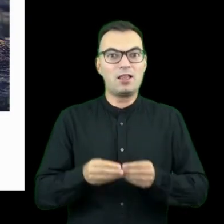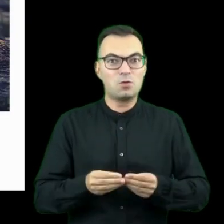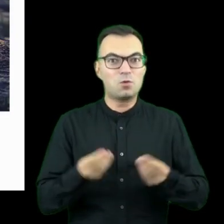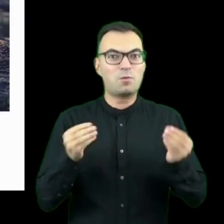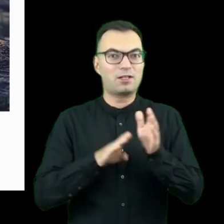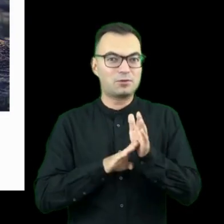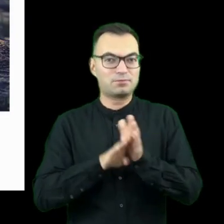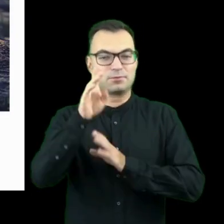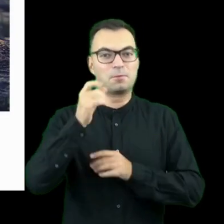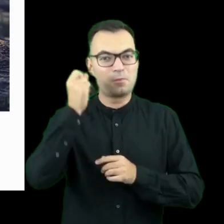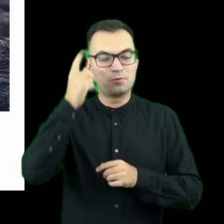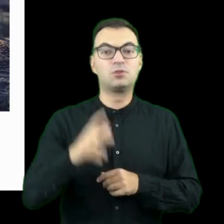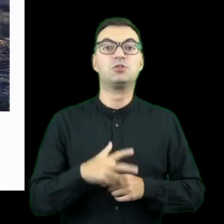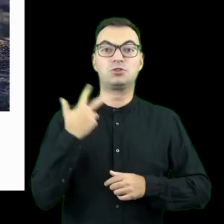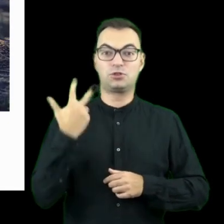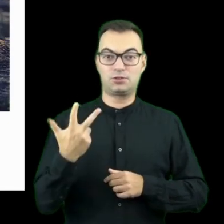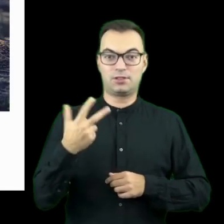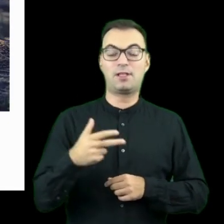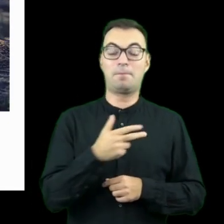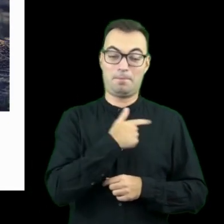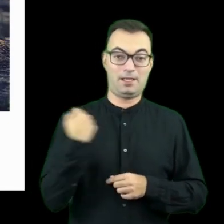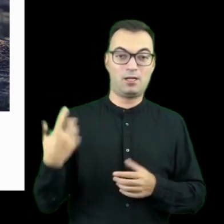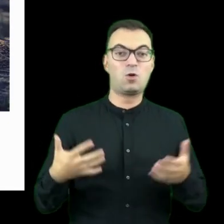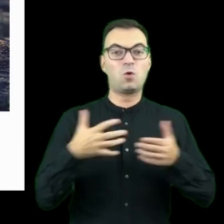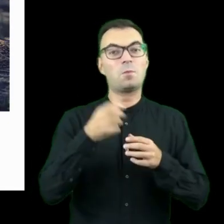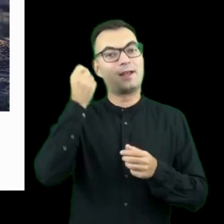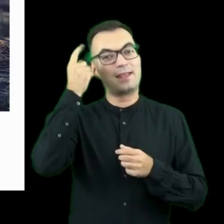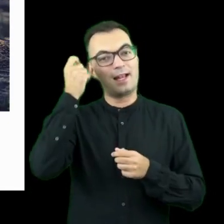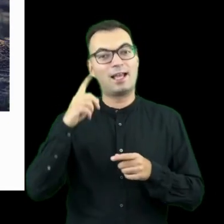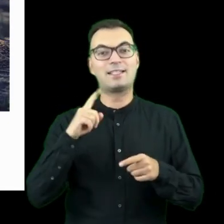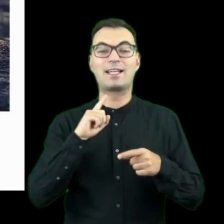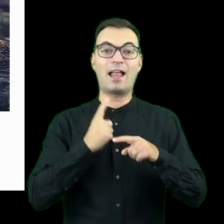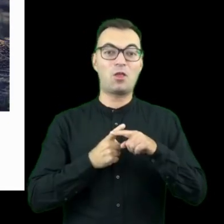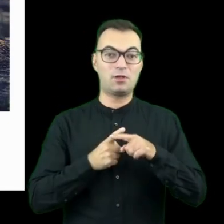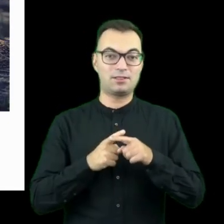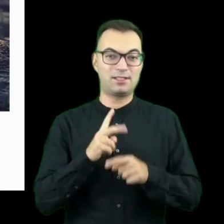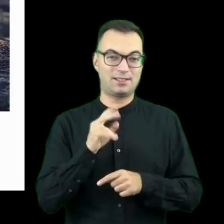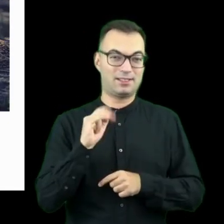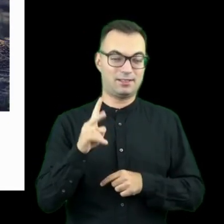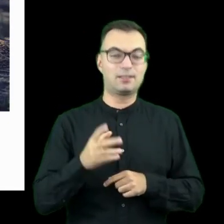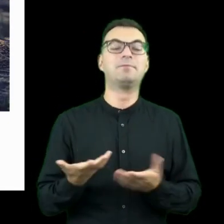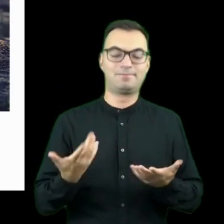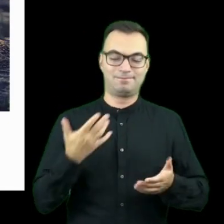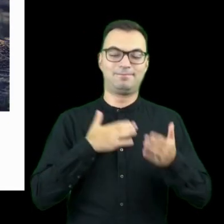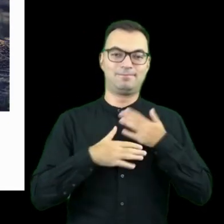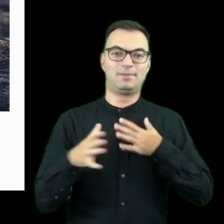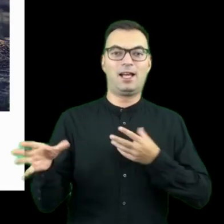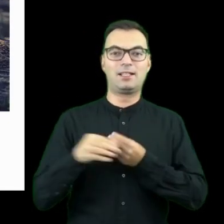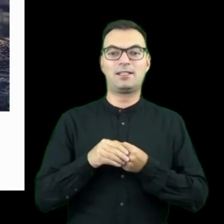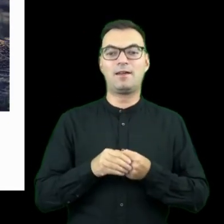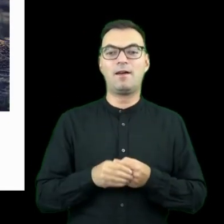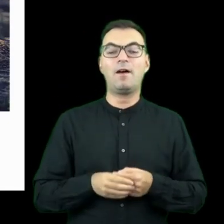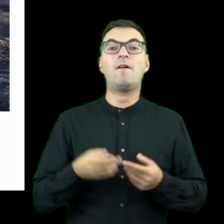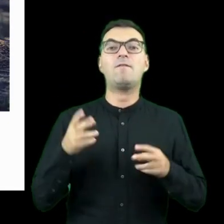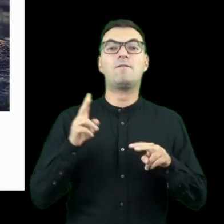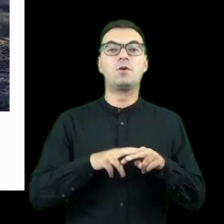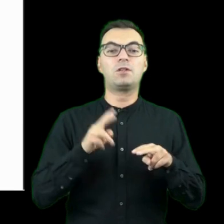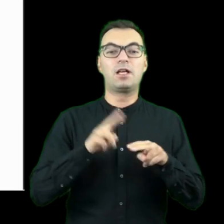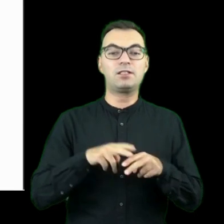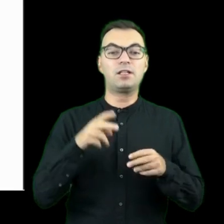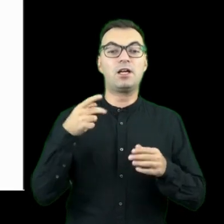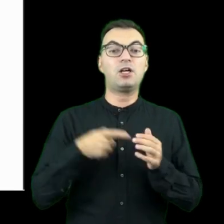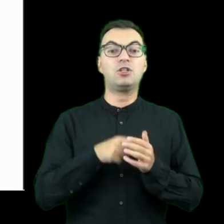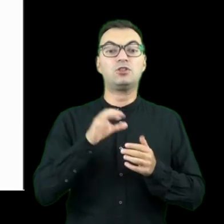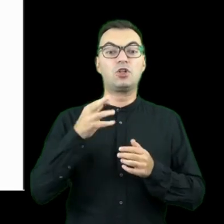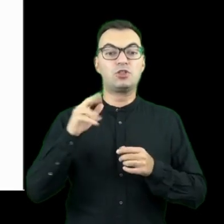Klub Inteligencji Kazolickiej mamy przyjemność współprowadzić razem z Fundacją Stocznia, która jest liderem i z ośrodkiem